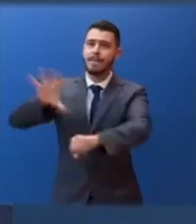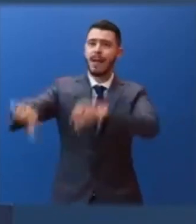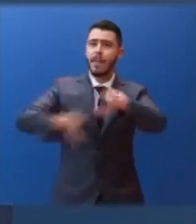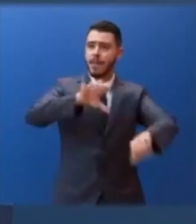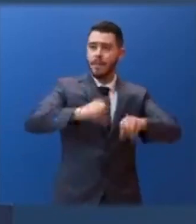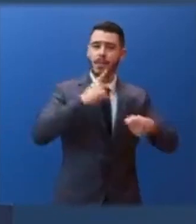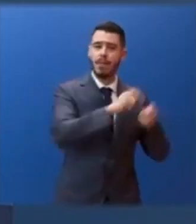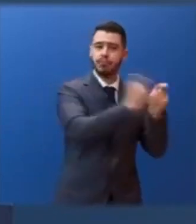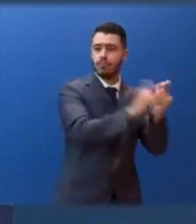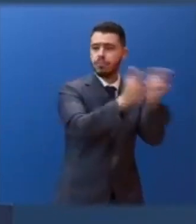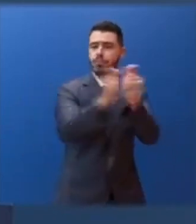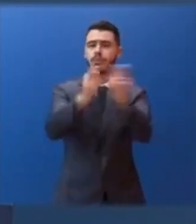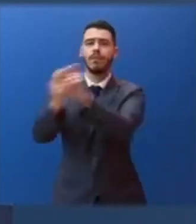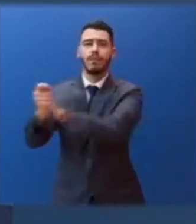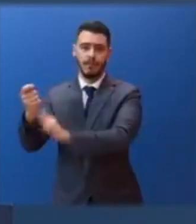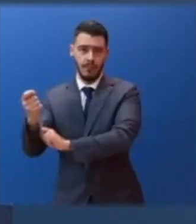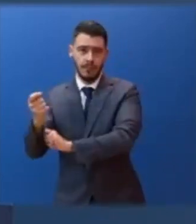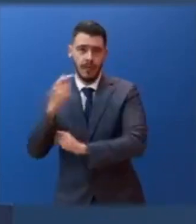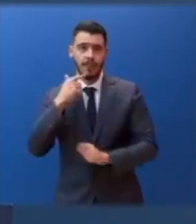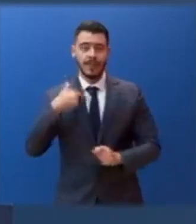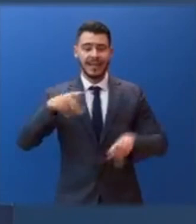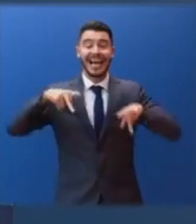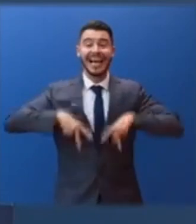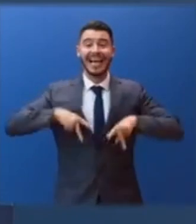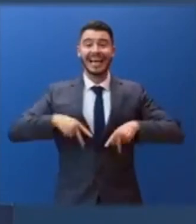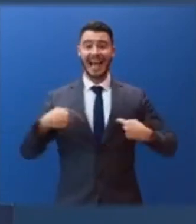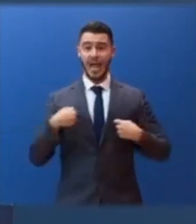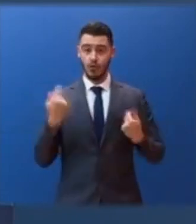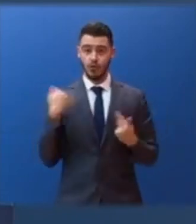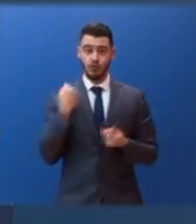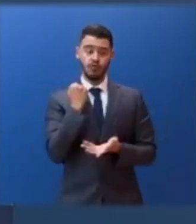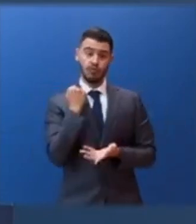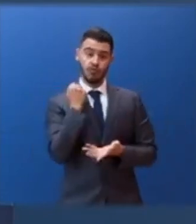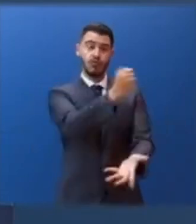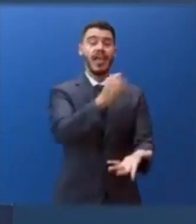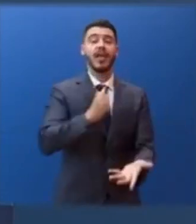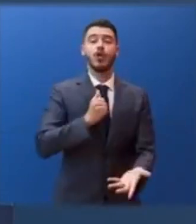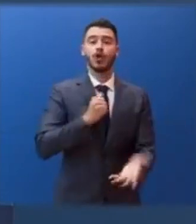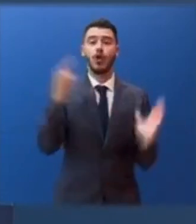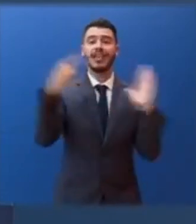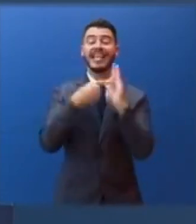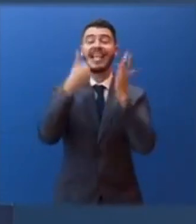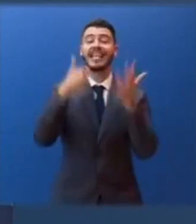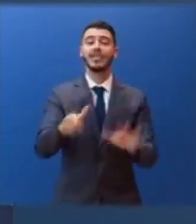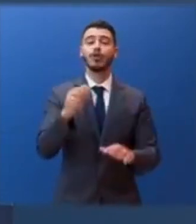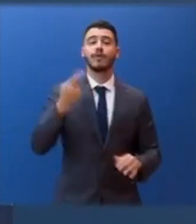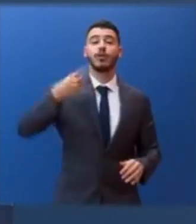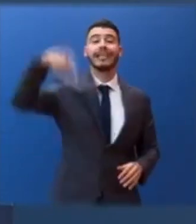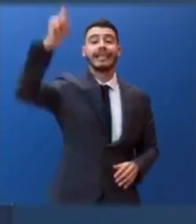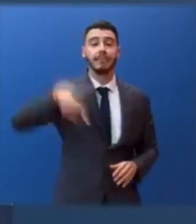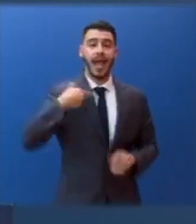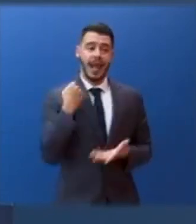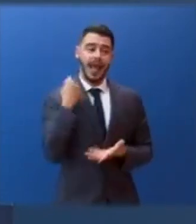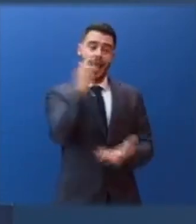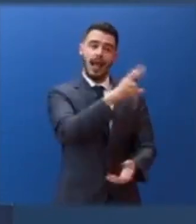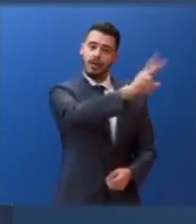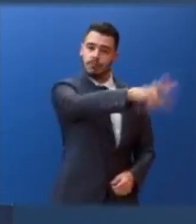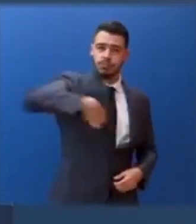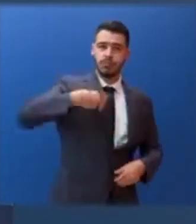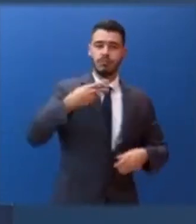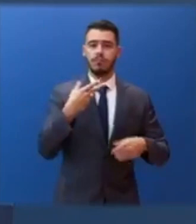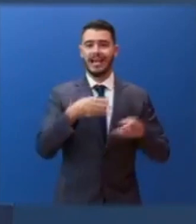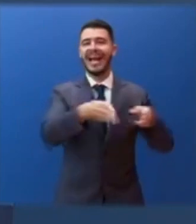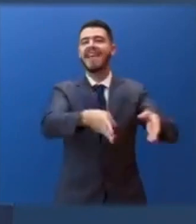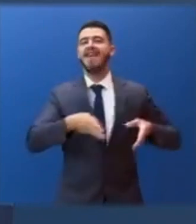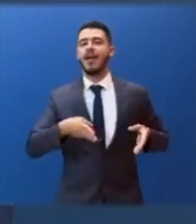μιλάμε για επίταξη, δεν είναι δωρεάν. Κοστίζουν 1.600 ευρώ την ημέρα. Επομένως, από τις 13-14